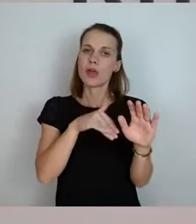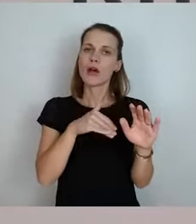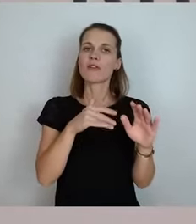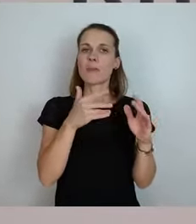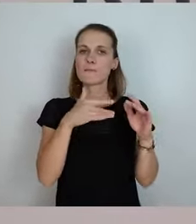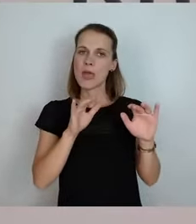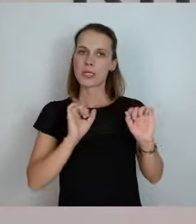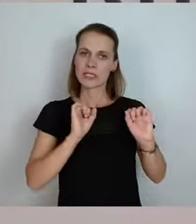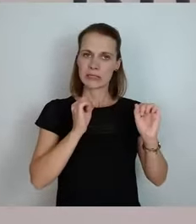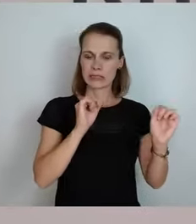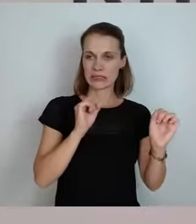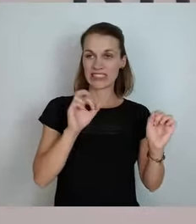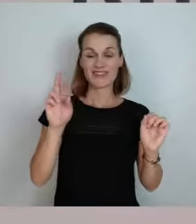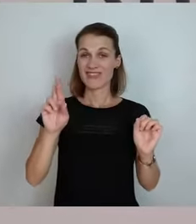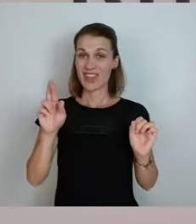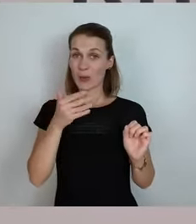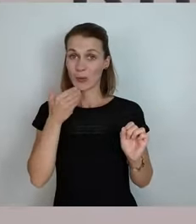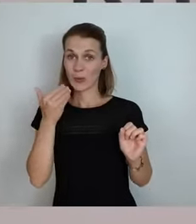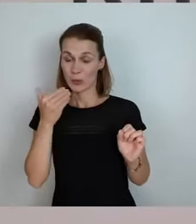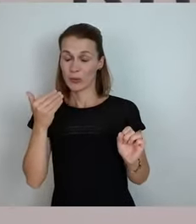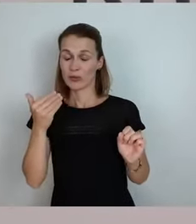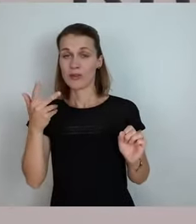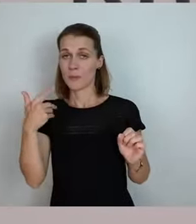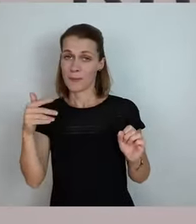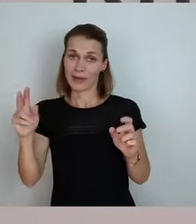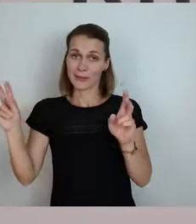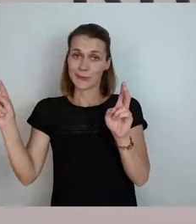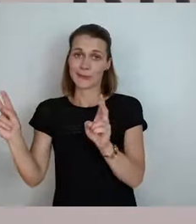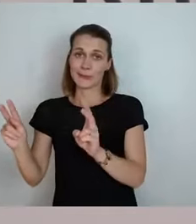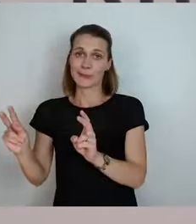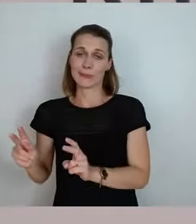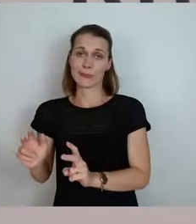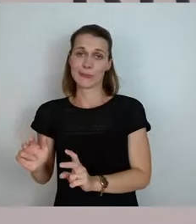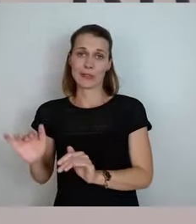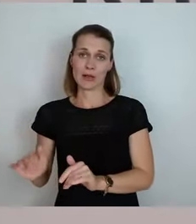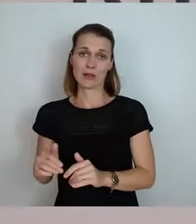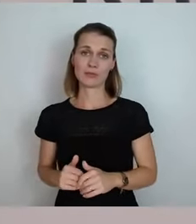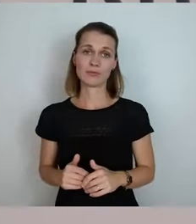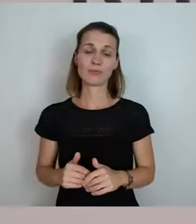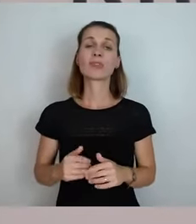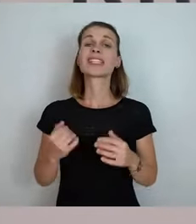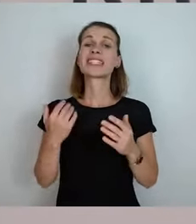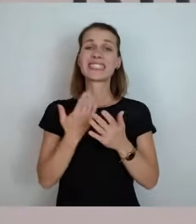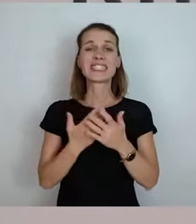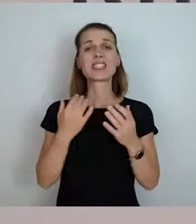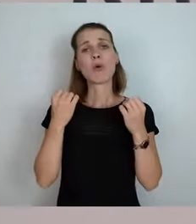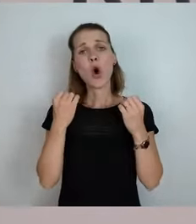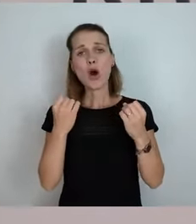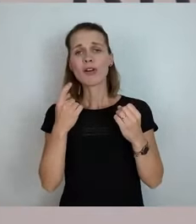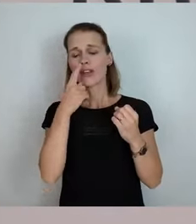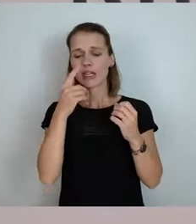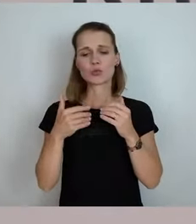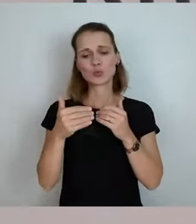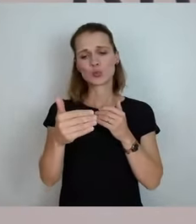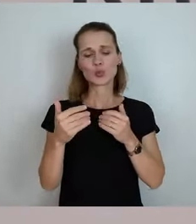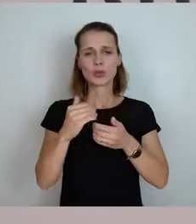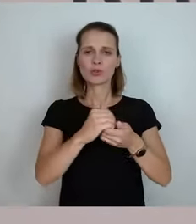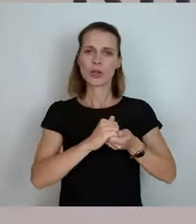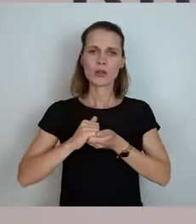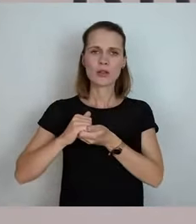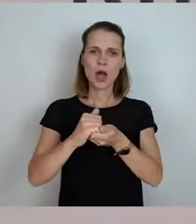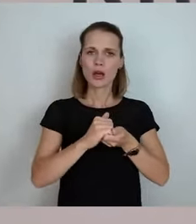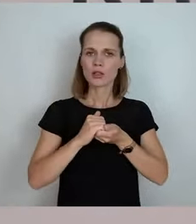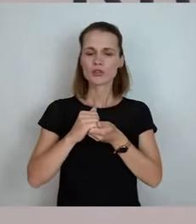gebracht hat und ich hoffe, dass wir, wenn wir jetzt ein Stück weit solidarisch sind und rational mit der